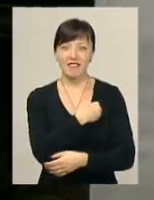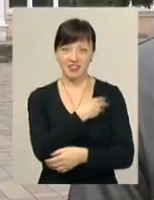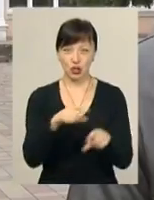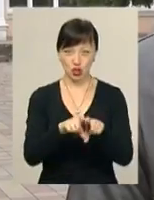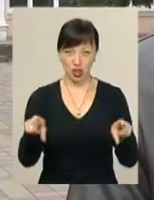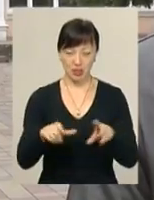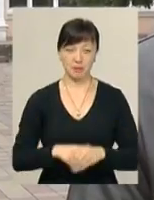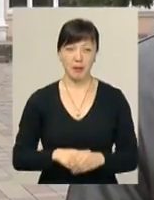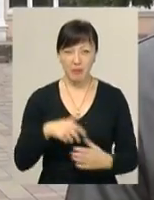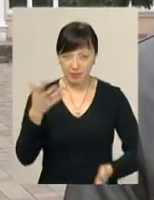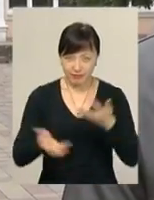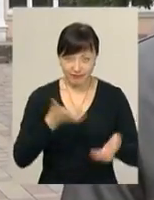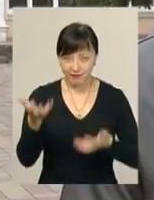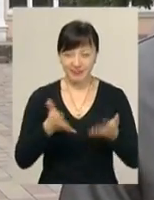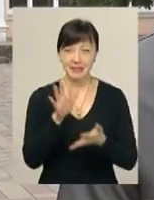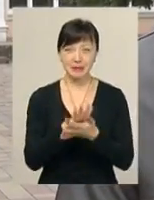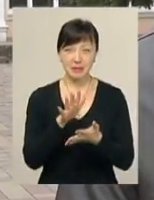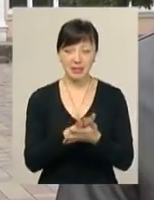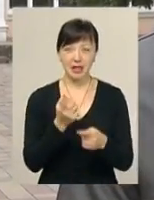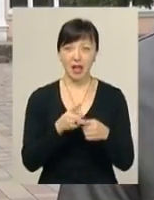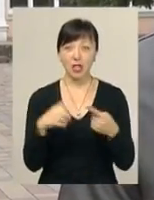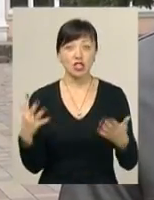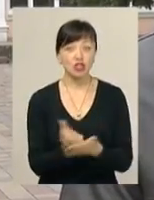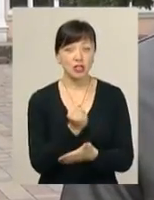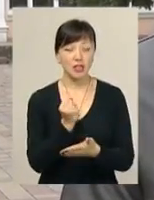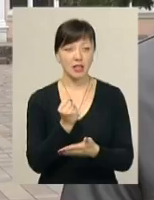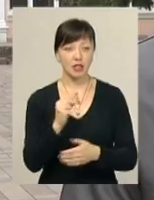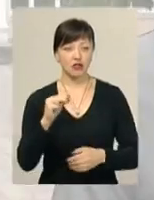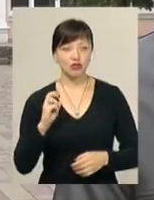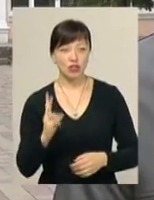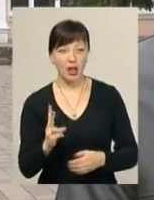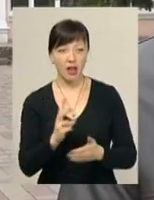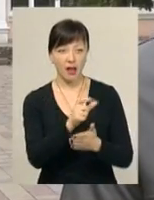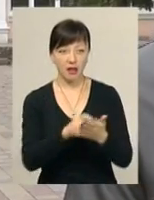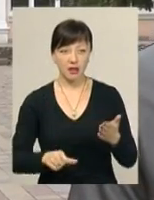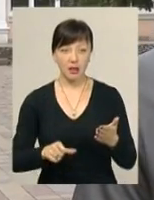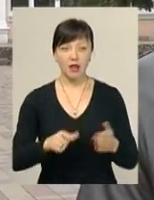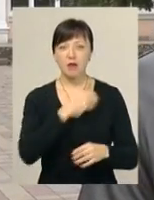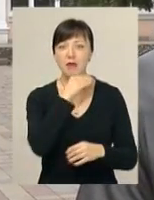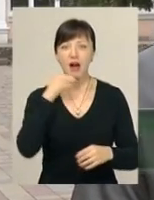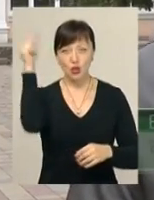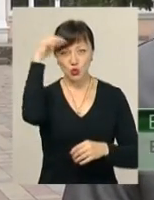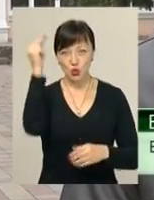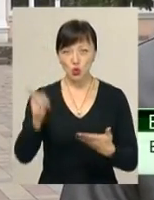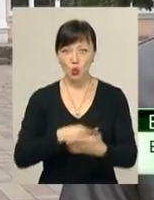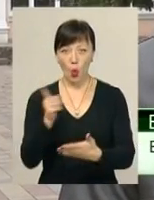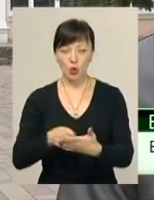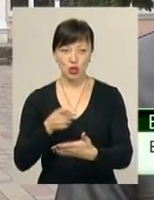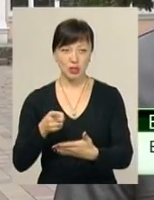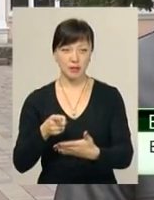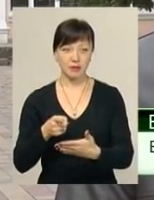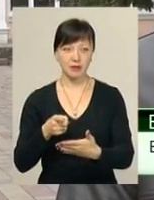шкіл. Ми там порилися, відповідно, знайшли чеки, знайшли дуже багато чнівських зошитів.